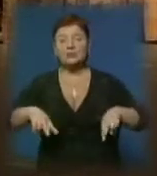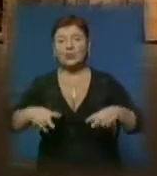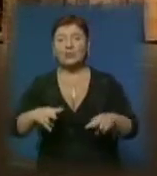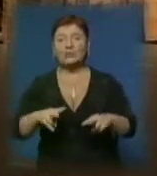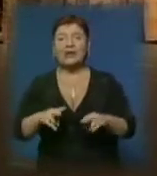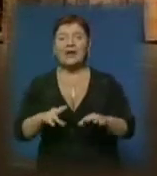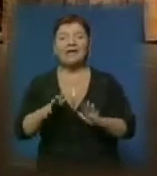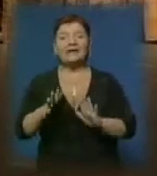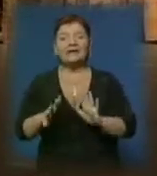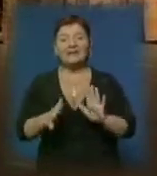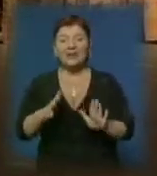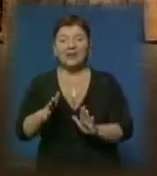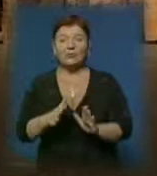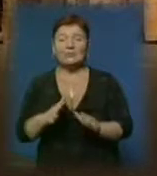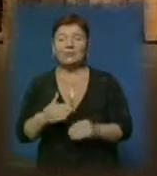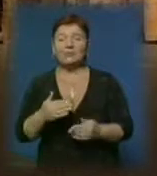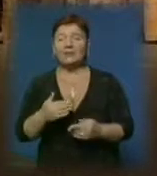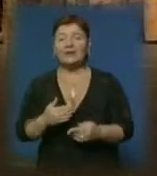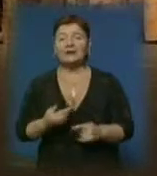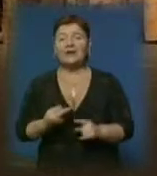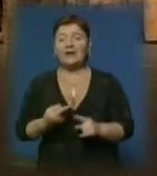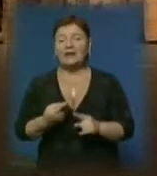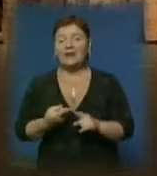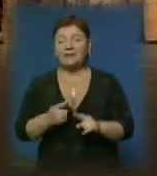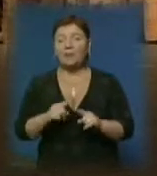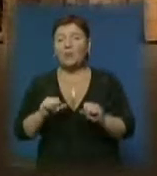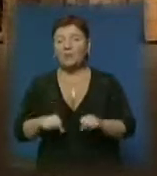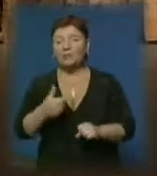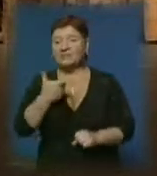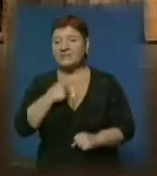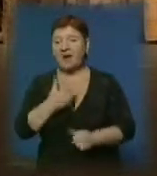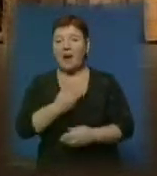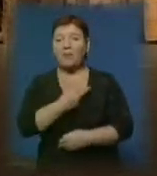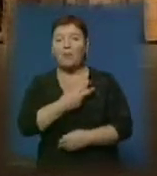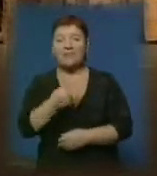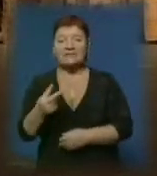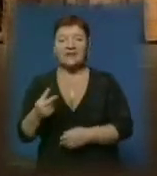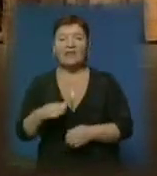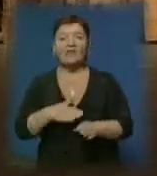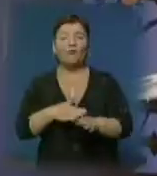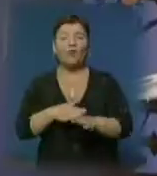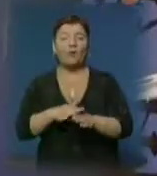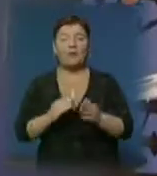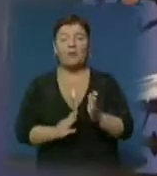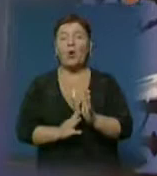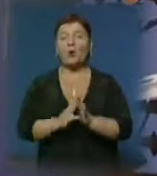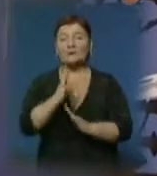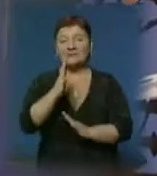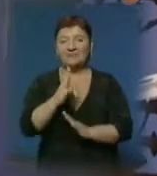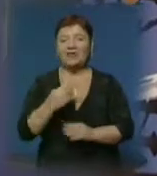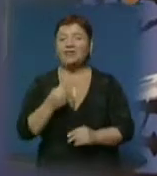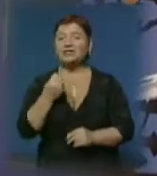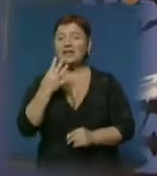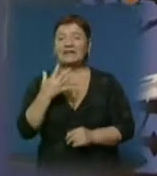пластично двигаються, тобто, як би, можуть себе показати в повному актерському рості. Новинкою 14